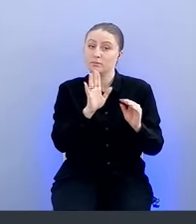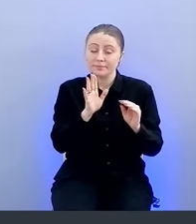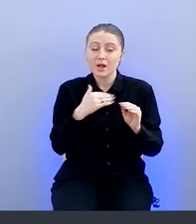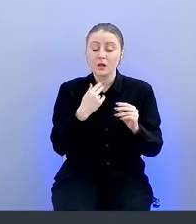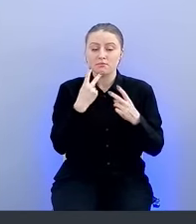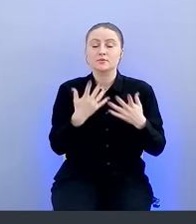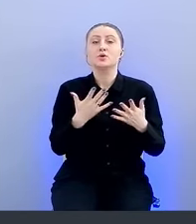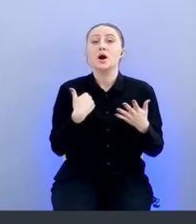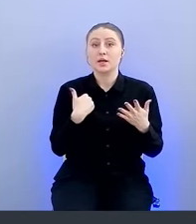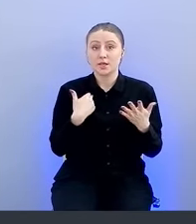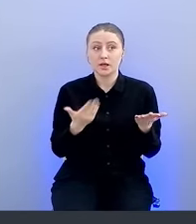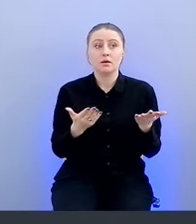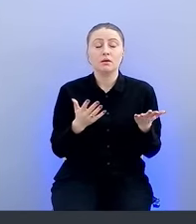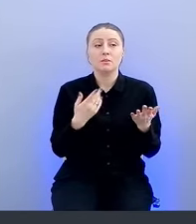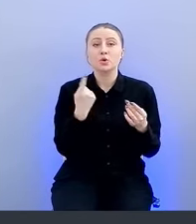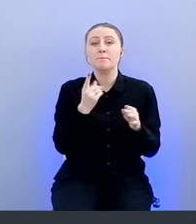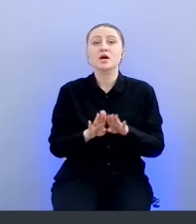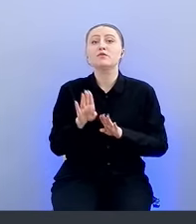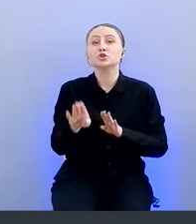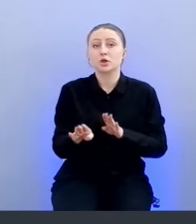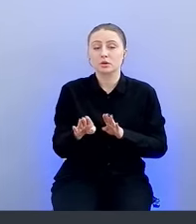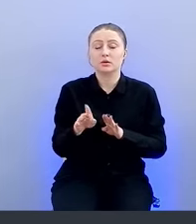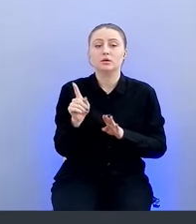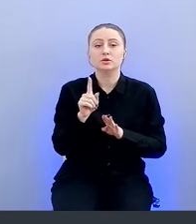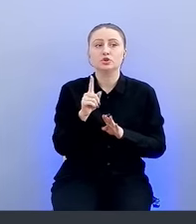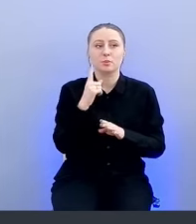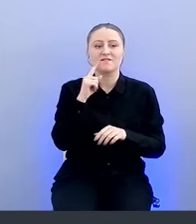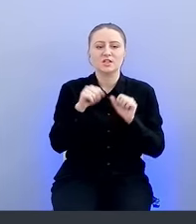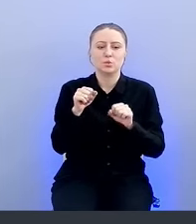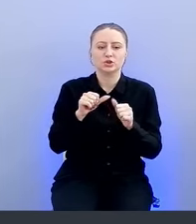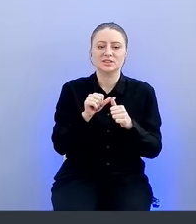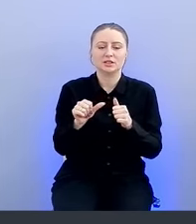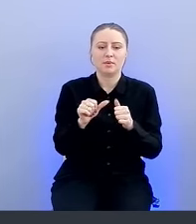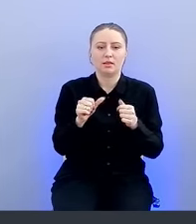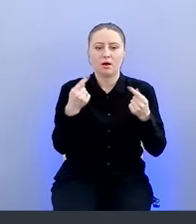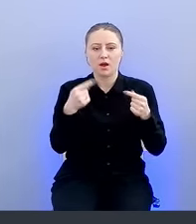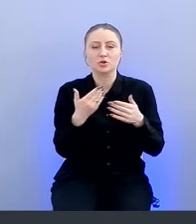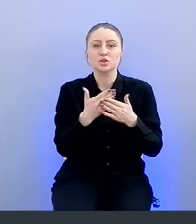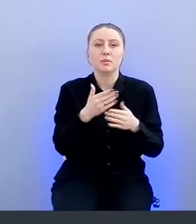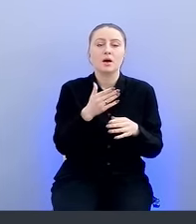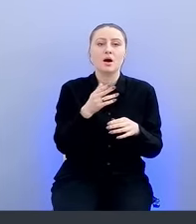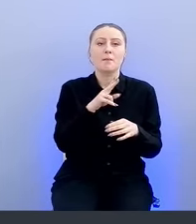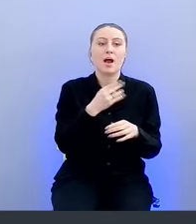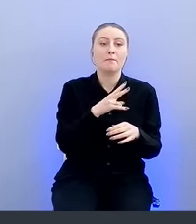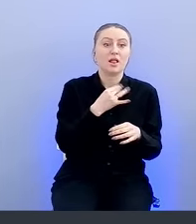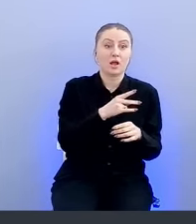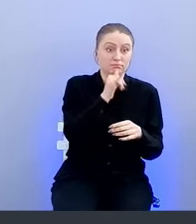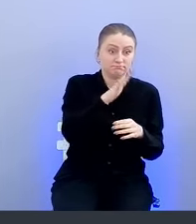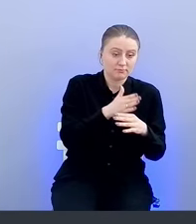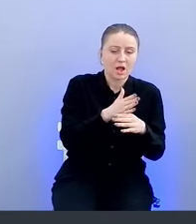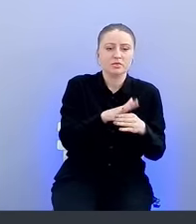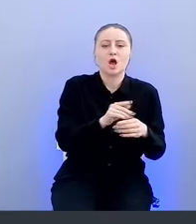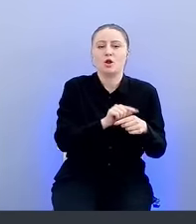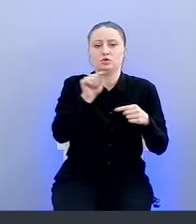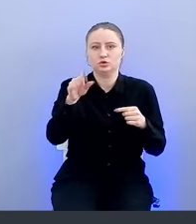который мы рекомендуем устраивать с возможностью краша, то есть что если он не пройдет, pipeline идет дальше. И второе,